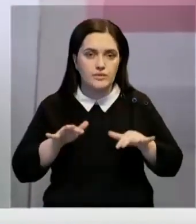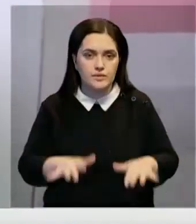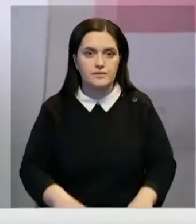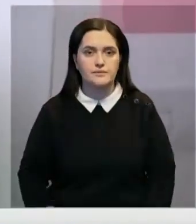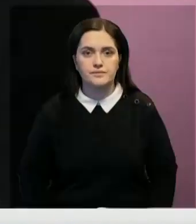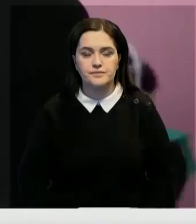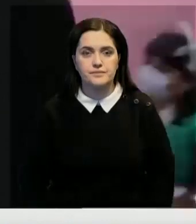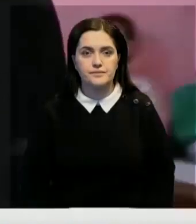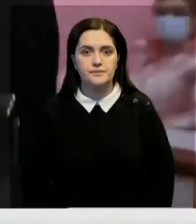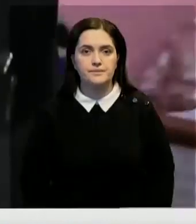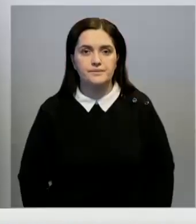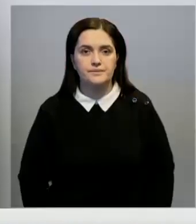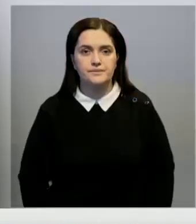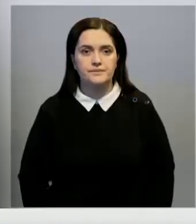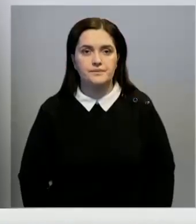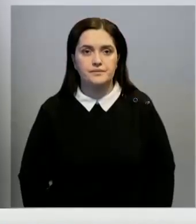уголовных дел.